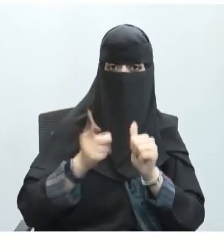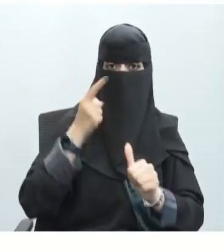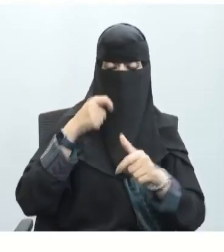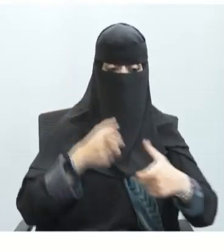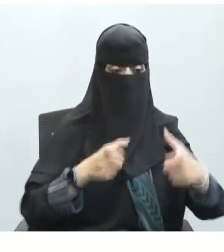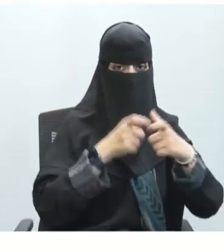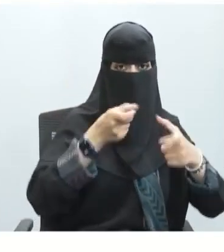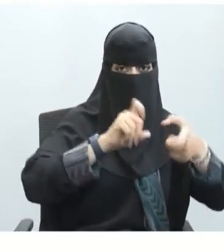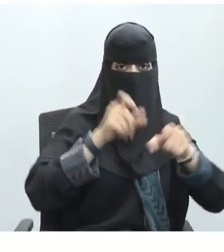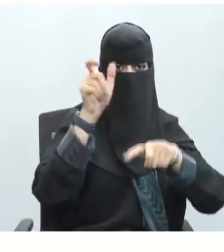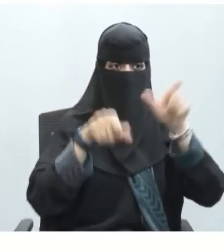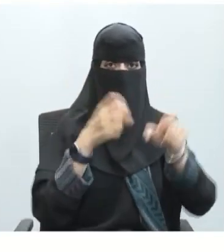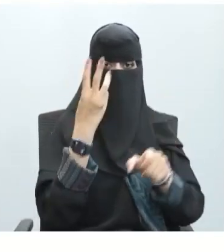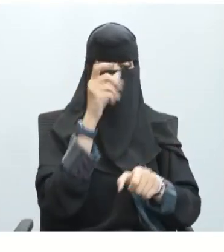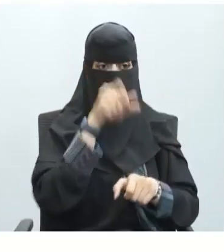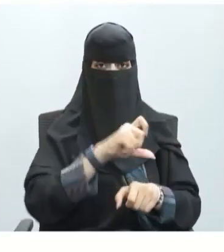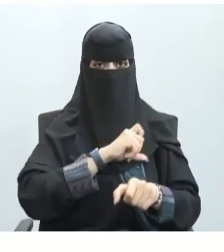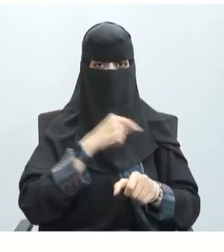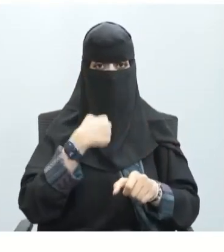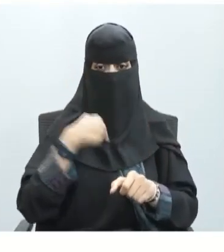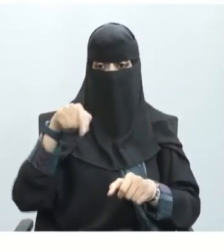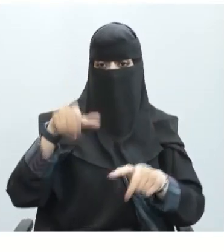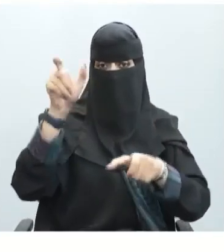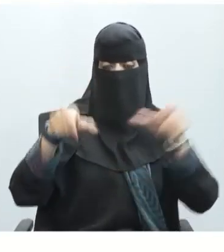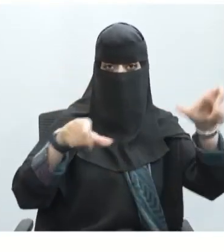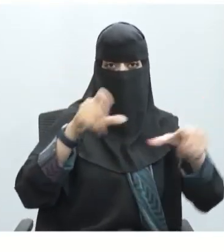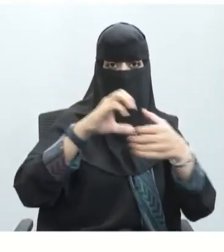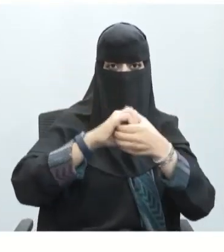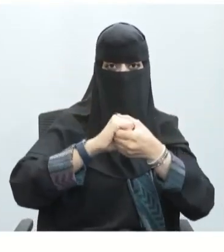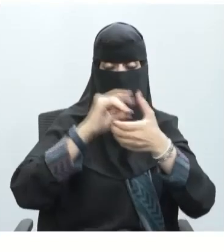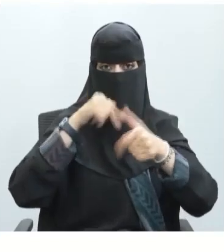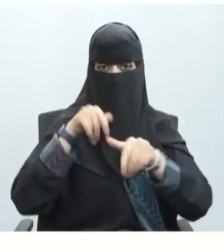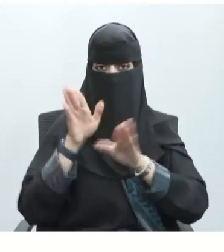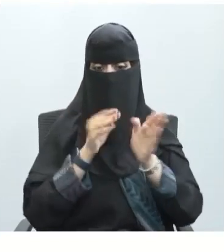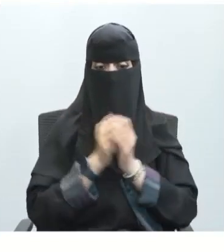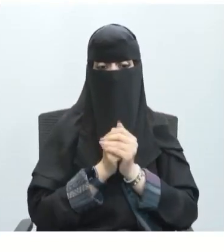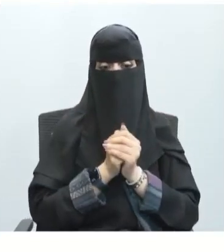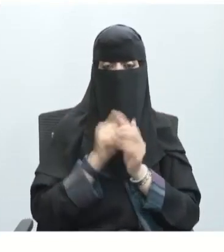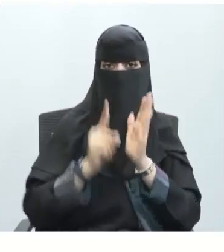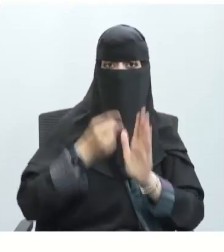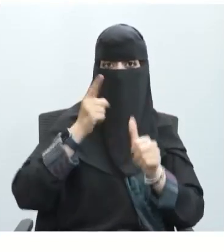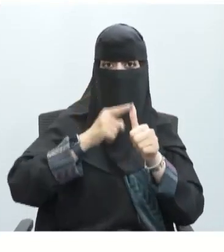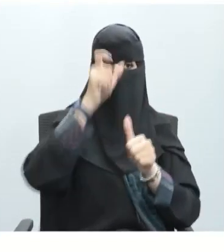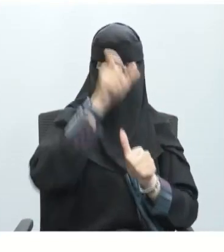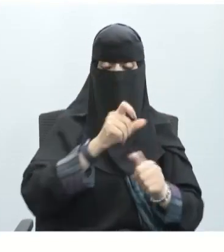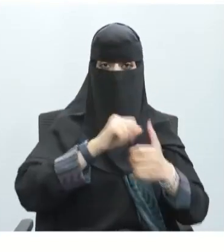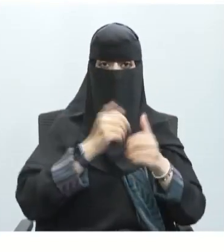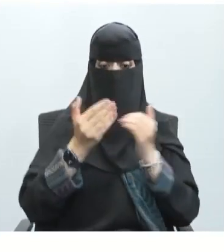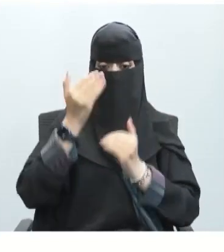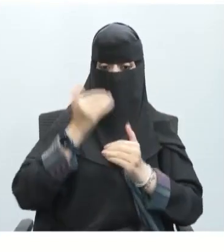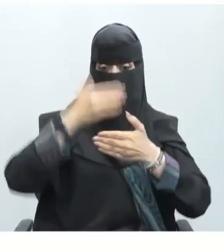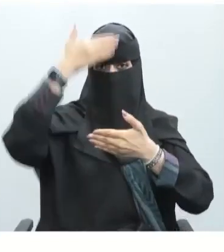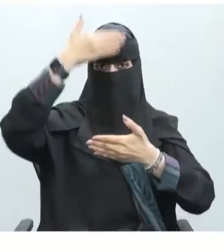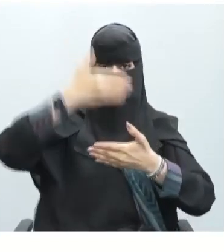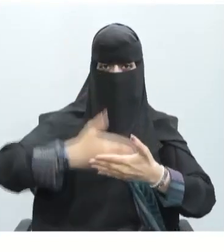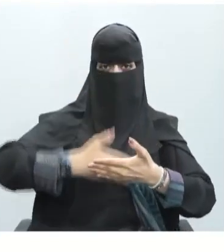مجموعة مكونة من ثلاث طلاب أنت مع زميلاتك مجموعة من ثلاث طالبات الأول يطوع ويجلس خلف حاجز من